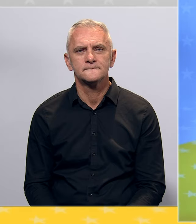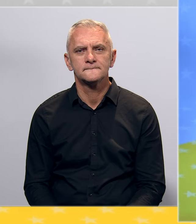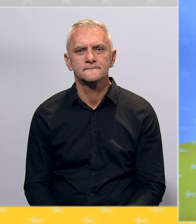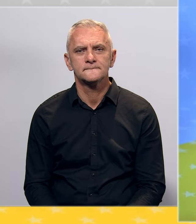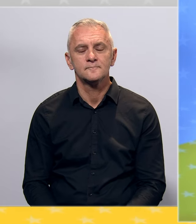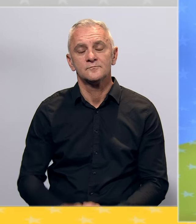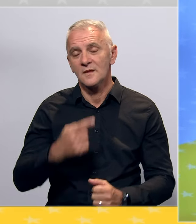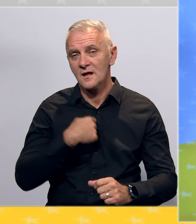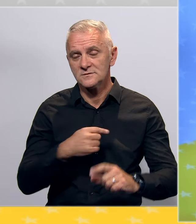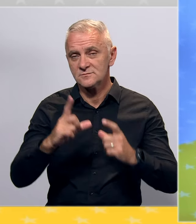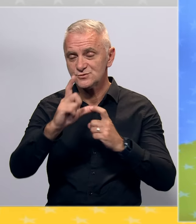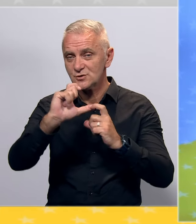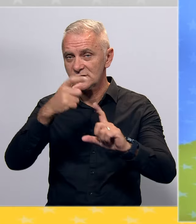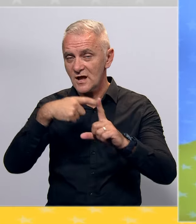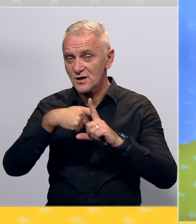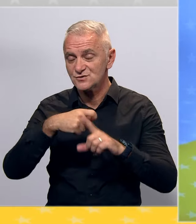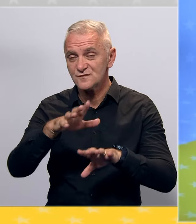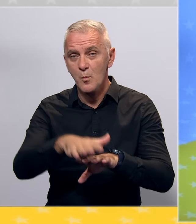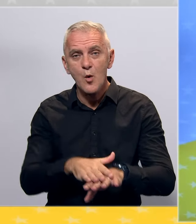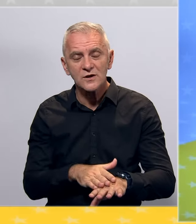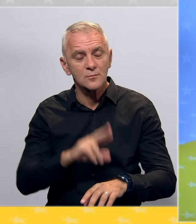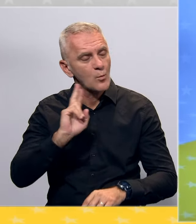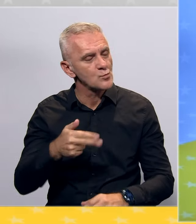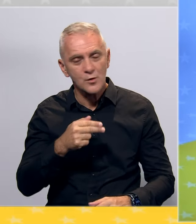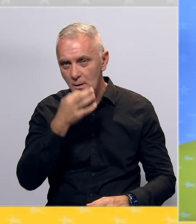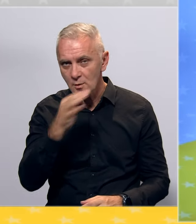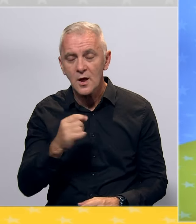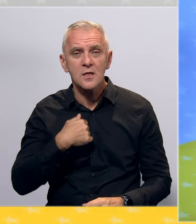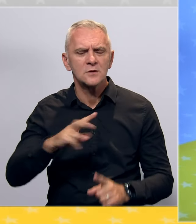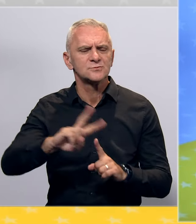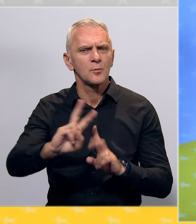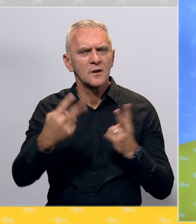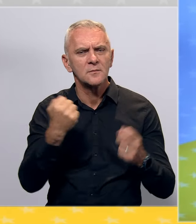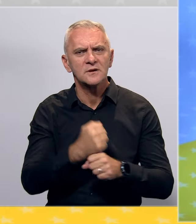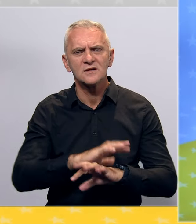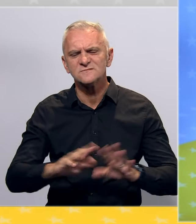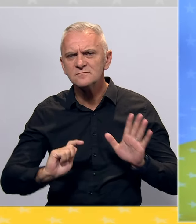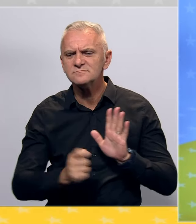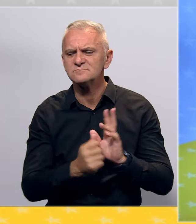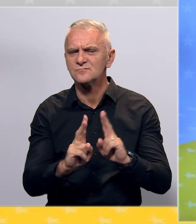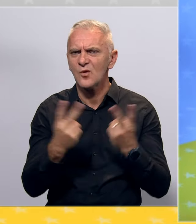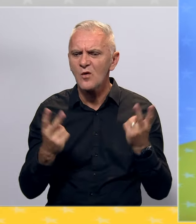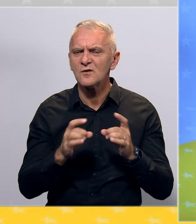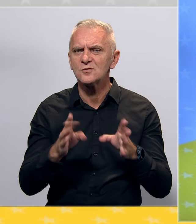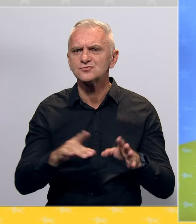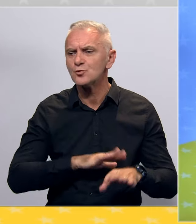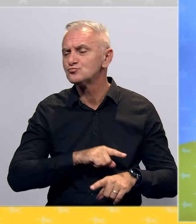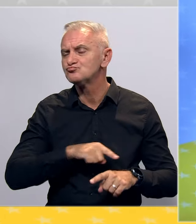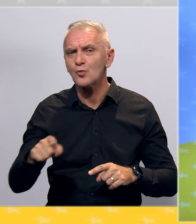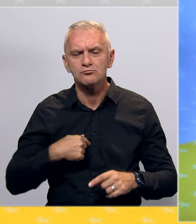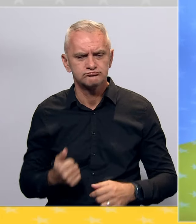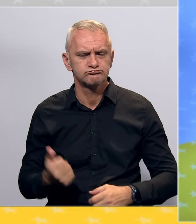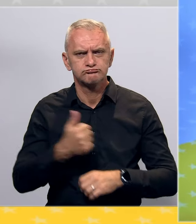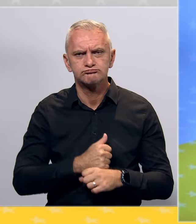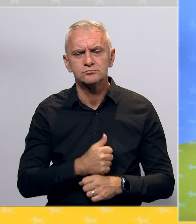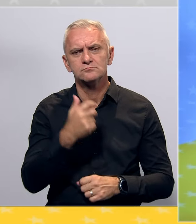Ja sam Stojadin Knežević, pokret mora bolje. U medijima sam radio sve od prodaje novina na ulici do rukovodženja sa tri